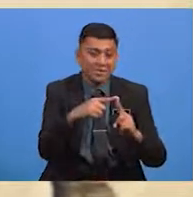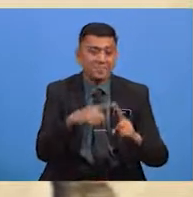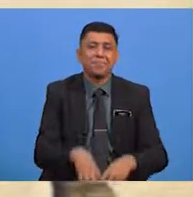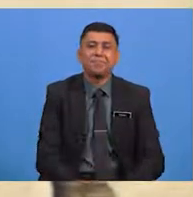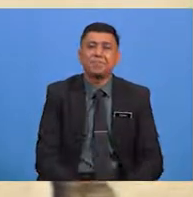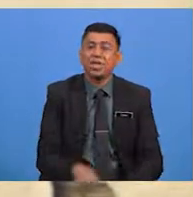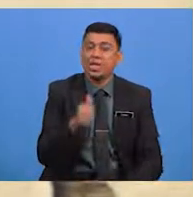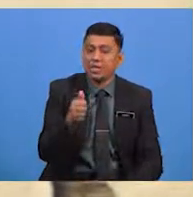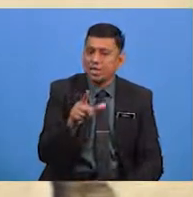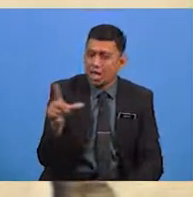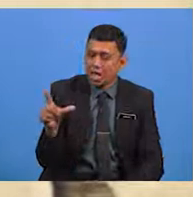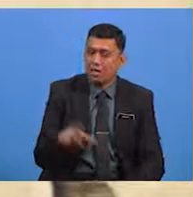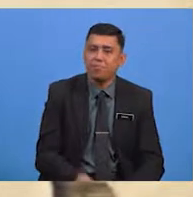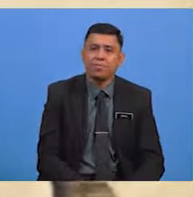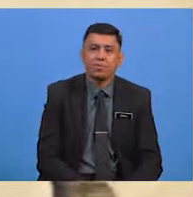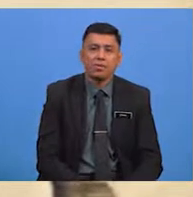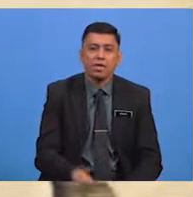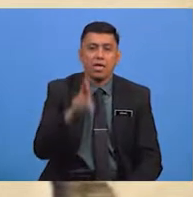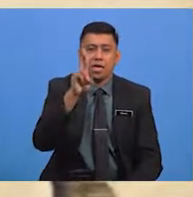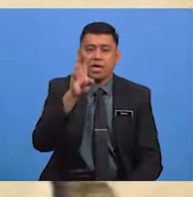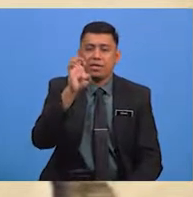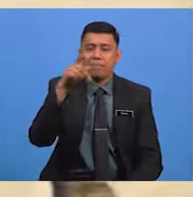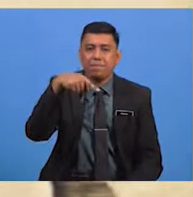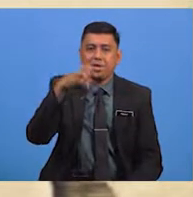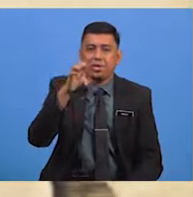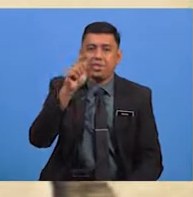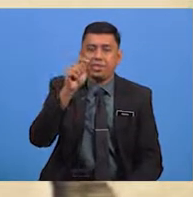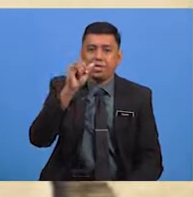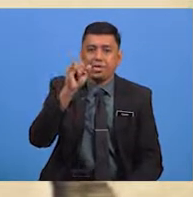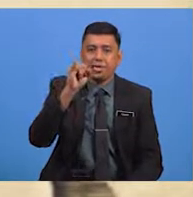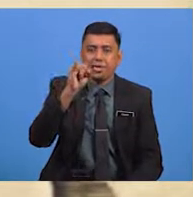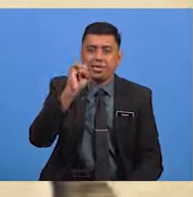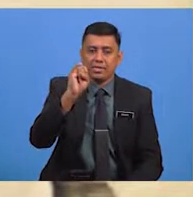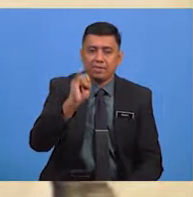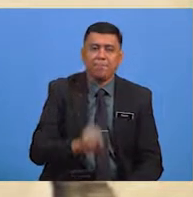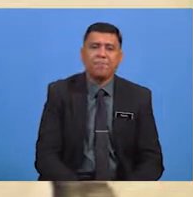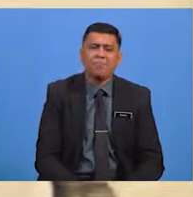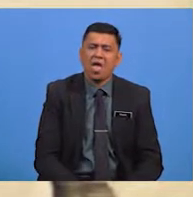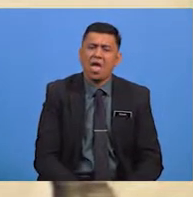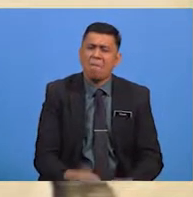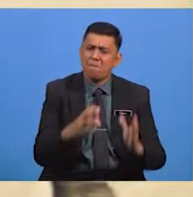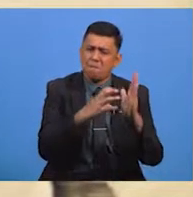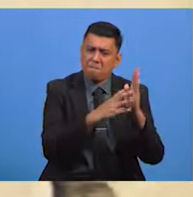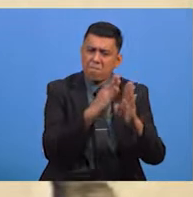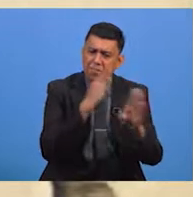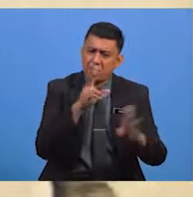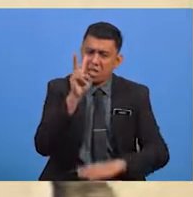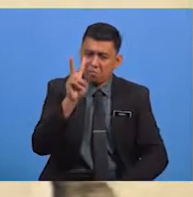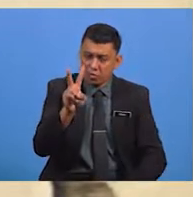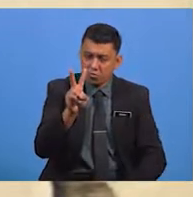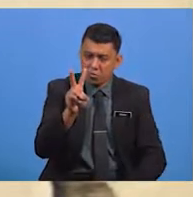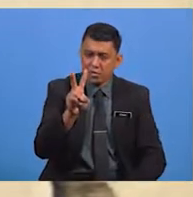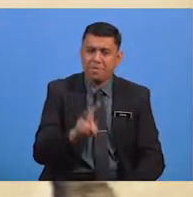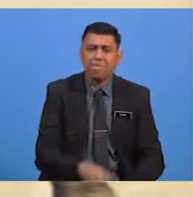Ke Ialah Repetisi Pada Baris Pertama Rangkap Kedua